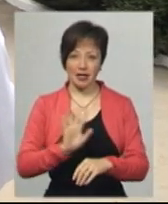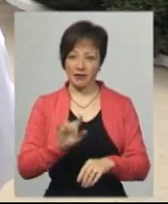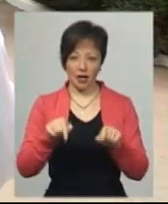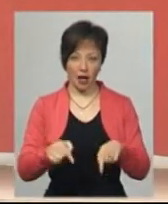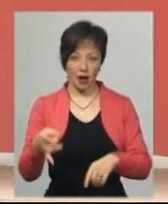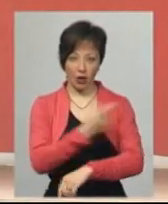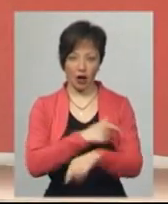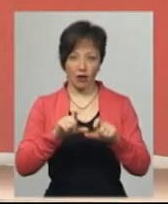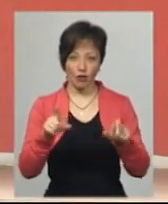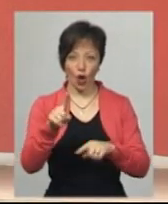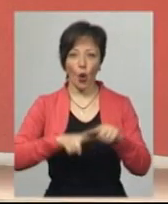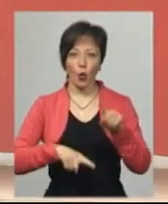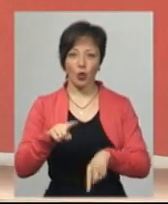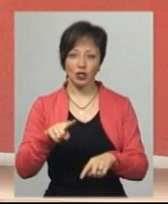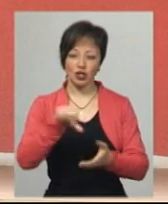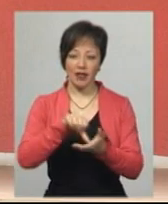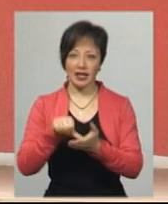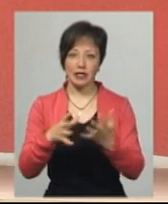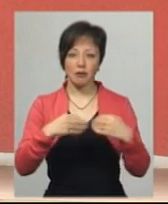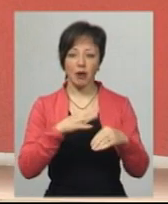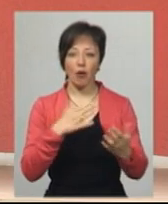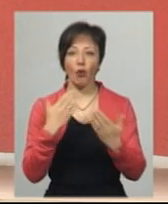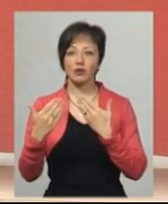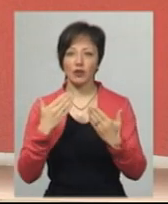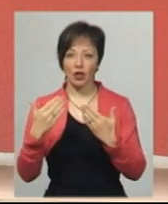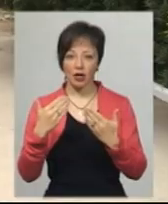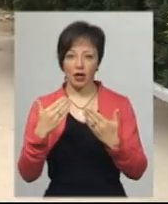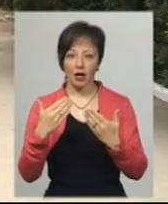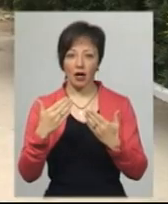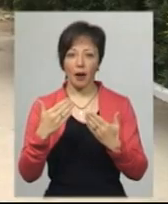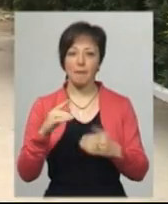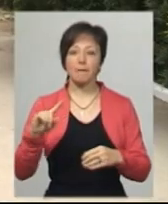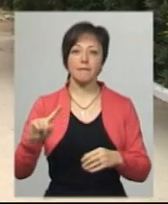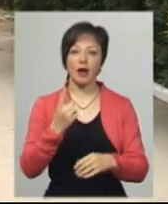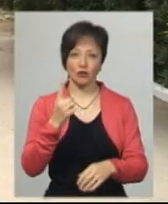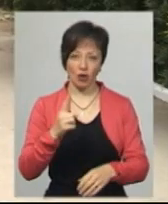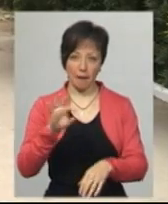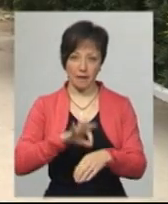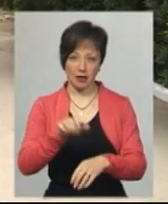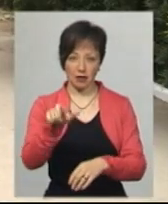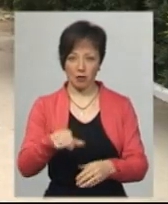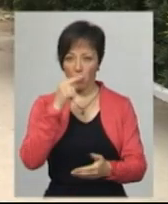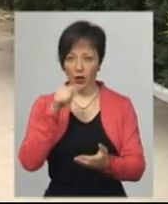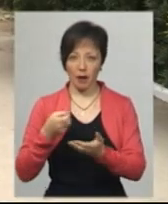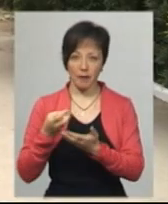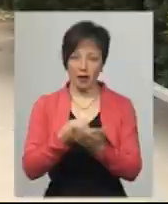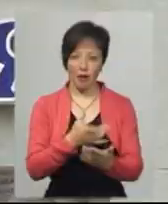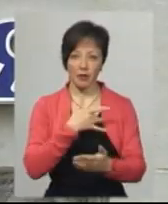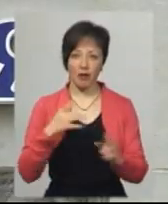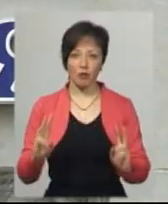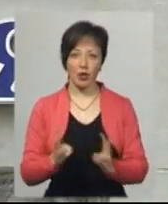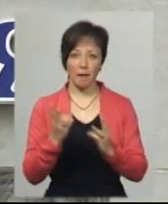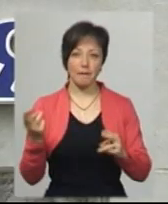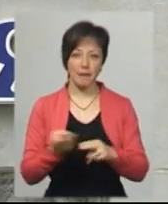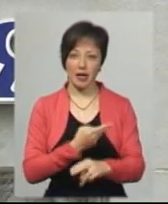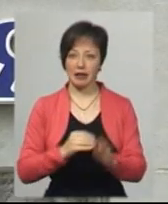райлікарні. Вони – родичі члени двох сімей, які контактували з чоловіком нульової в районі пацієнтки з ковід-19, яка потрапила в лікарні з пневмонією без